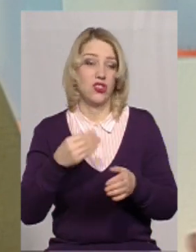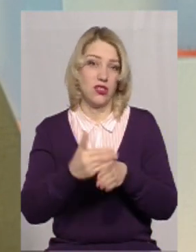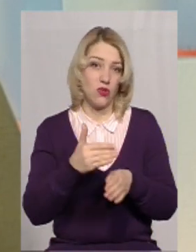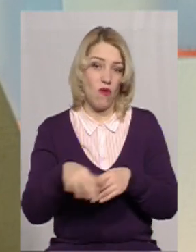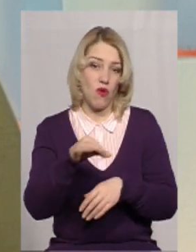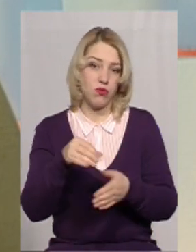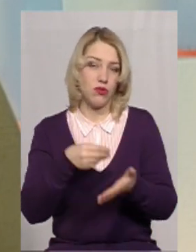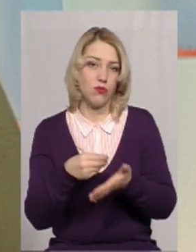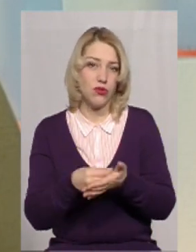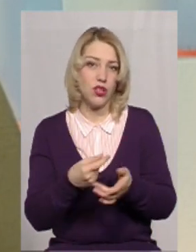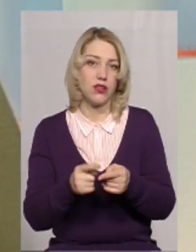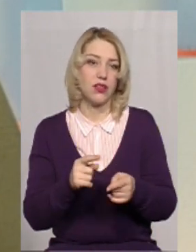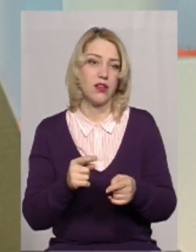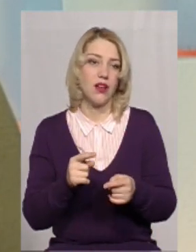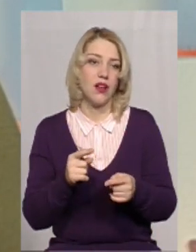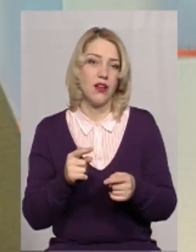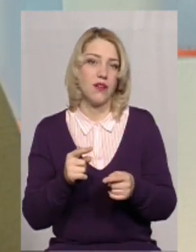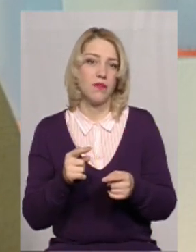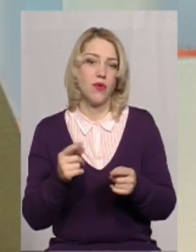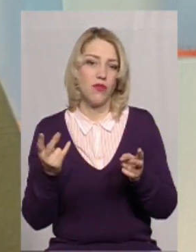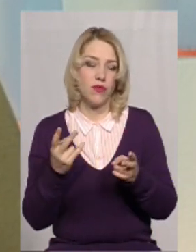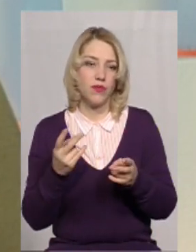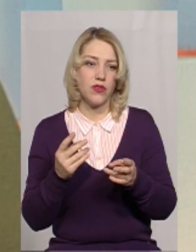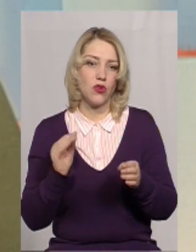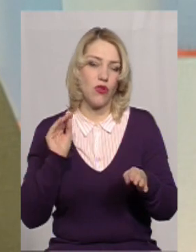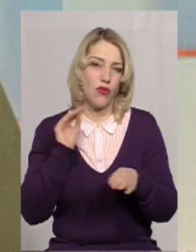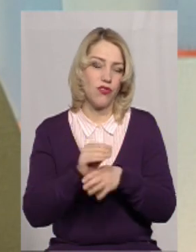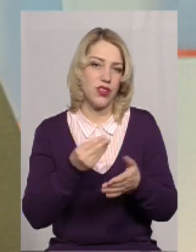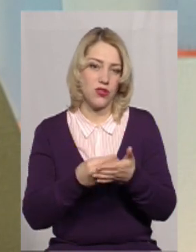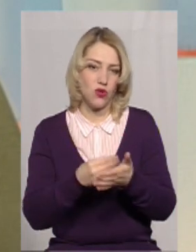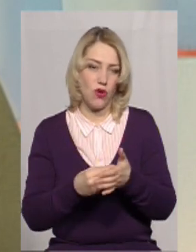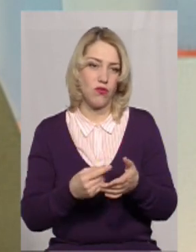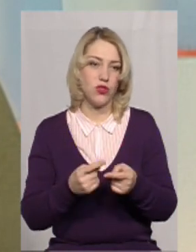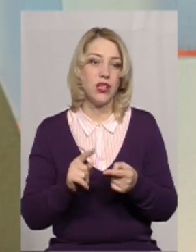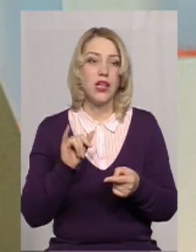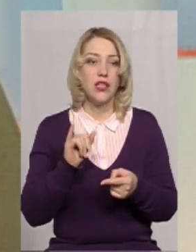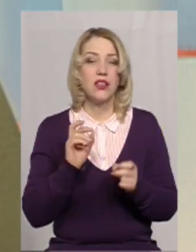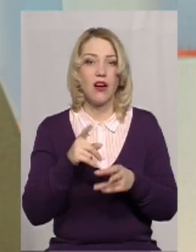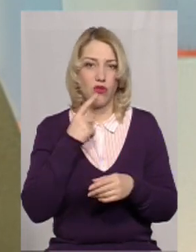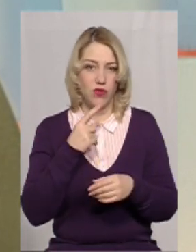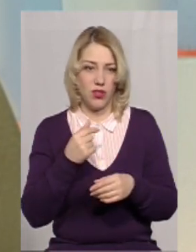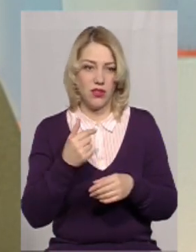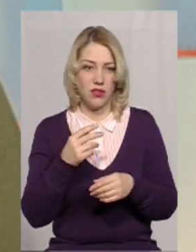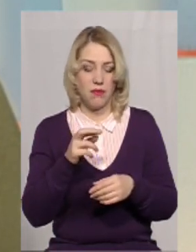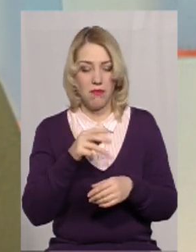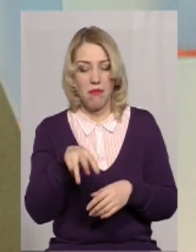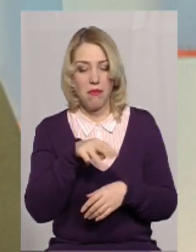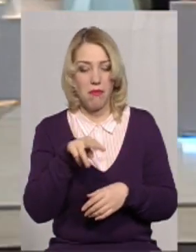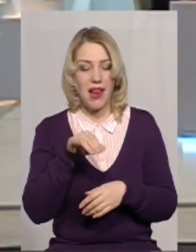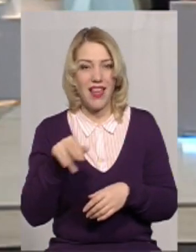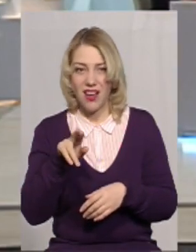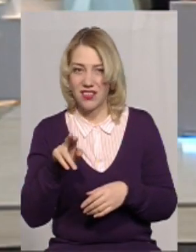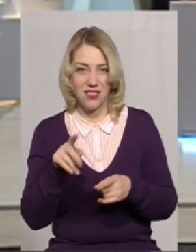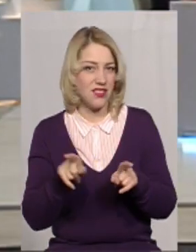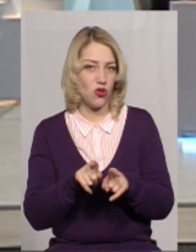дофінансовує там державні програми, які мають фінансувати держава. Тому, на жаль, як вже говорилося, хоча б був мільярд, все одно цих коштів